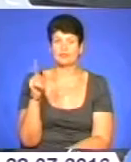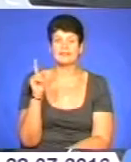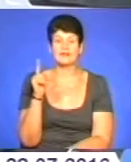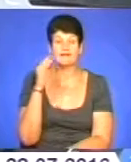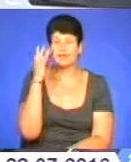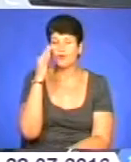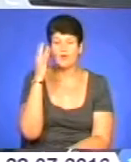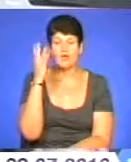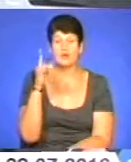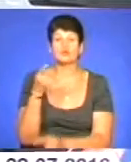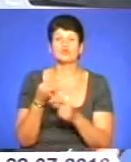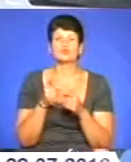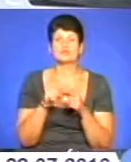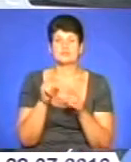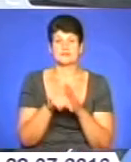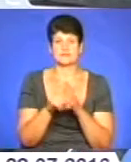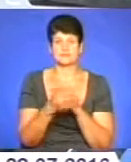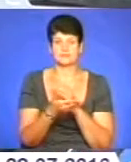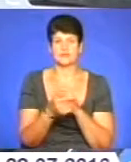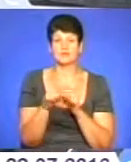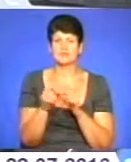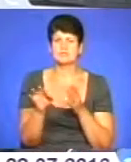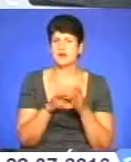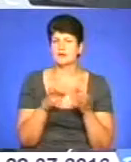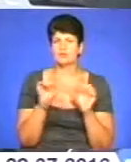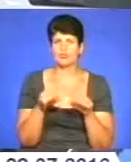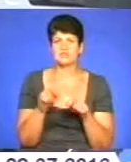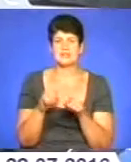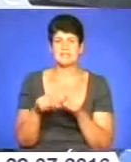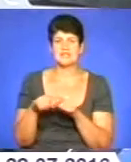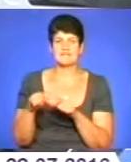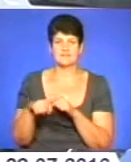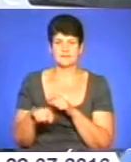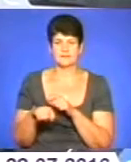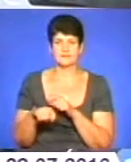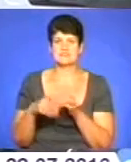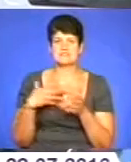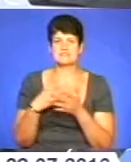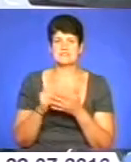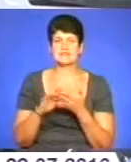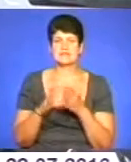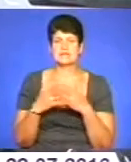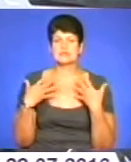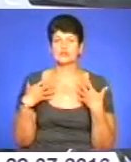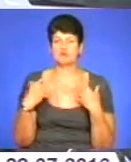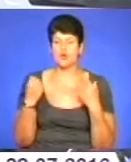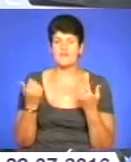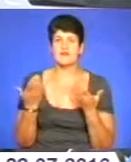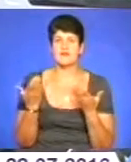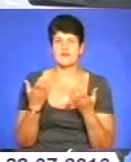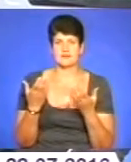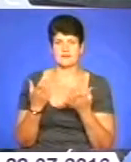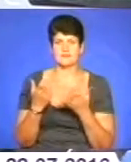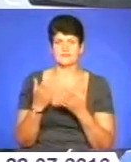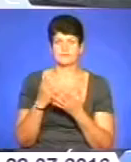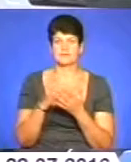що це таке. І, по-друге, тут можна зразу вже оперативно перевірити свій стан здоров'я і яка стадія гепатиту